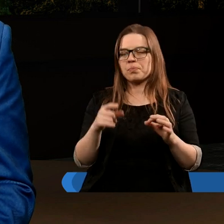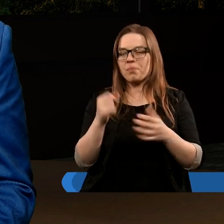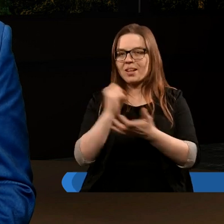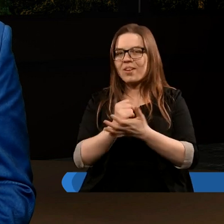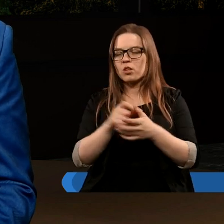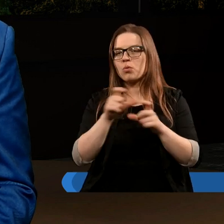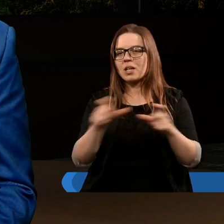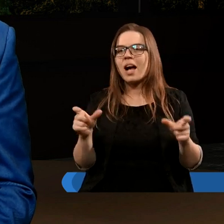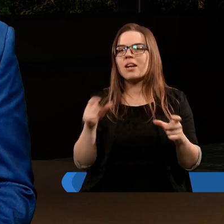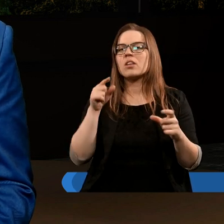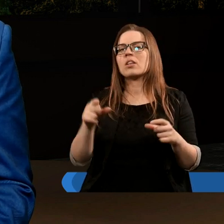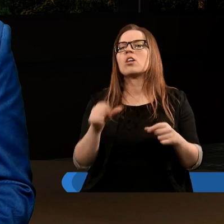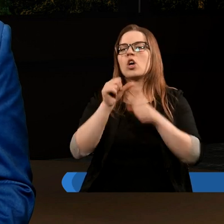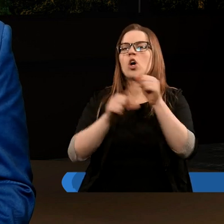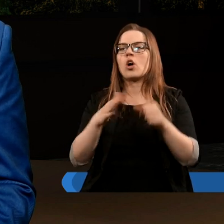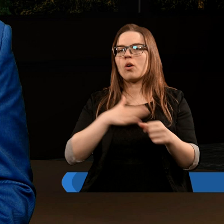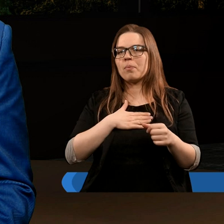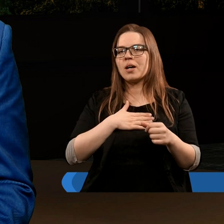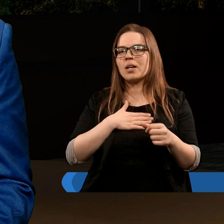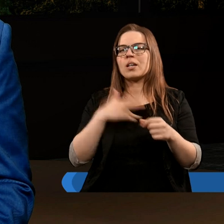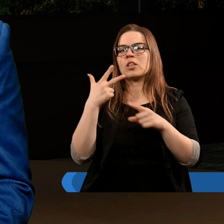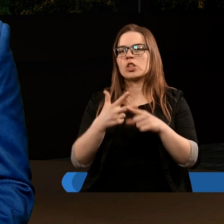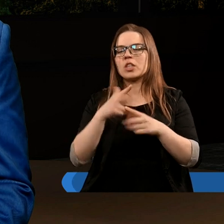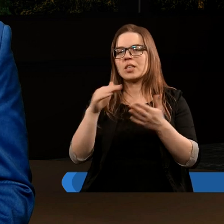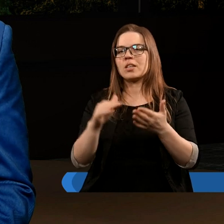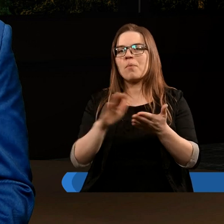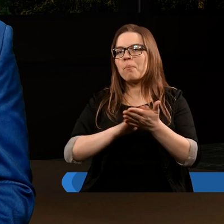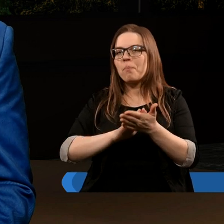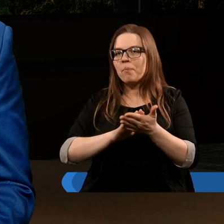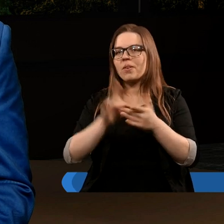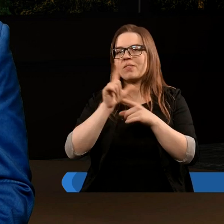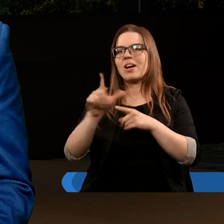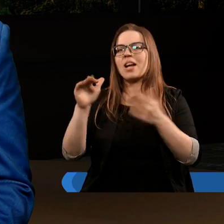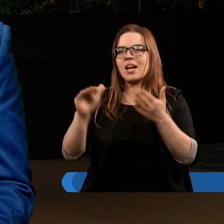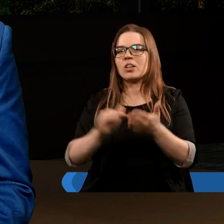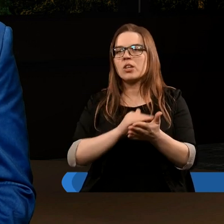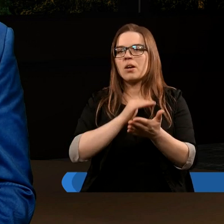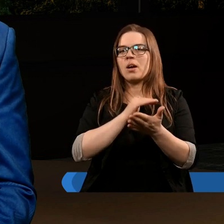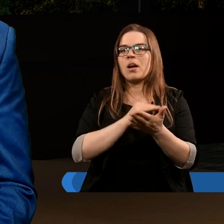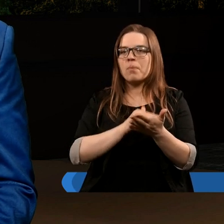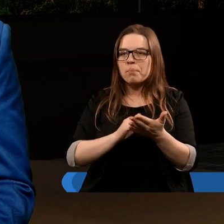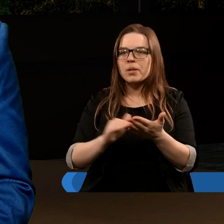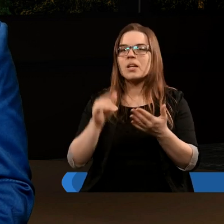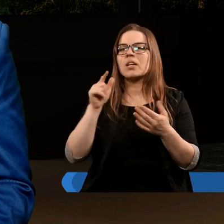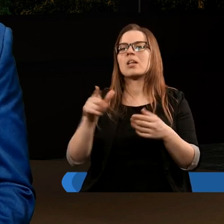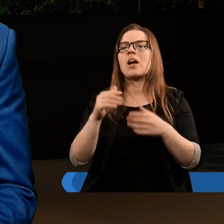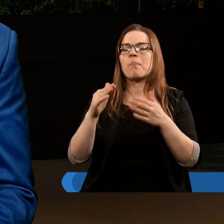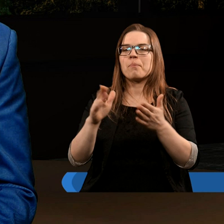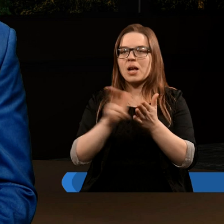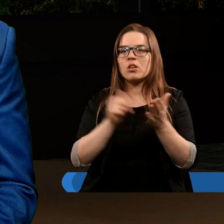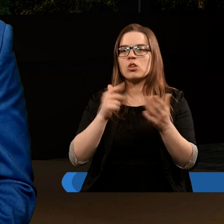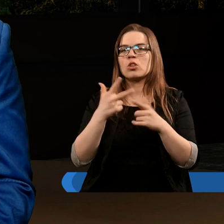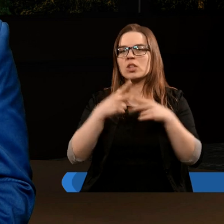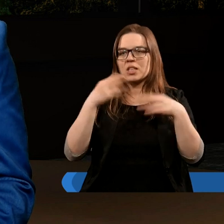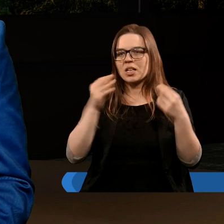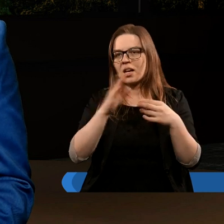rachubą czasu, rok ma trzydzieści miesięcy, przepraszam, dwanaście miesięcy, każdy miesiąc trzydzieści dni,